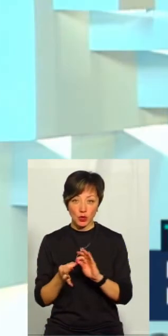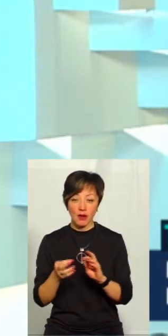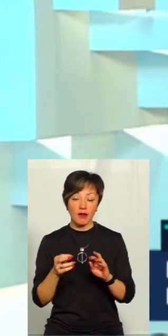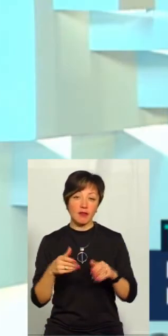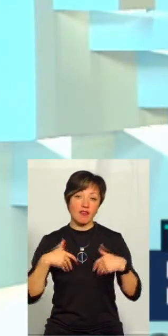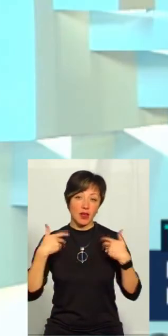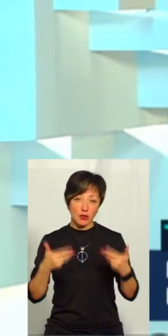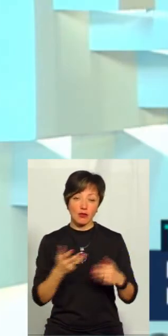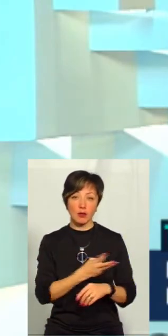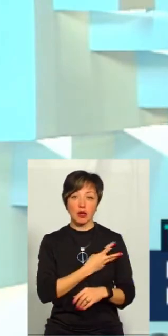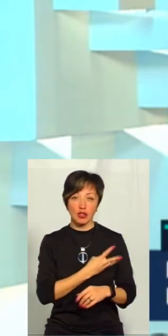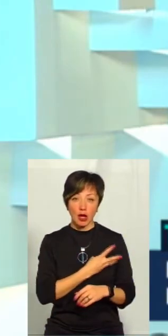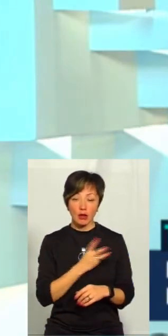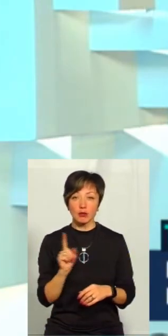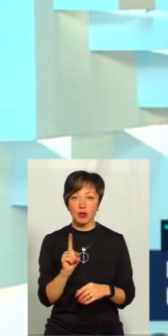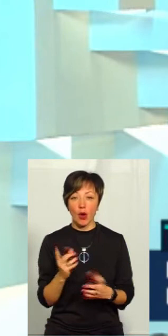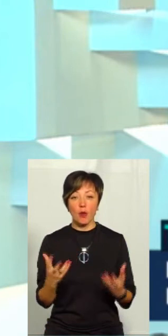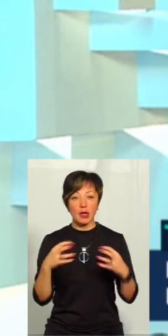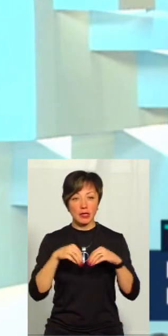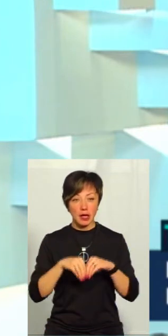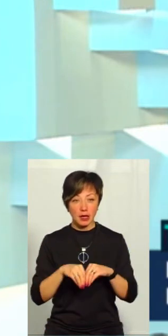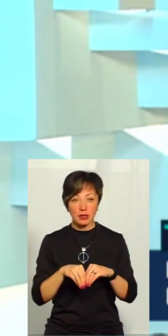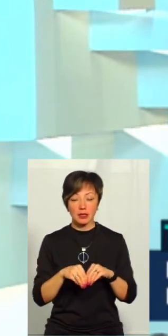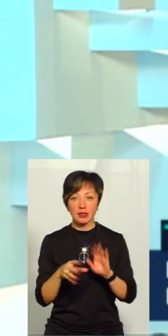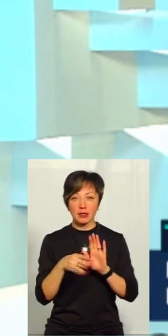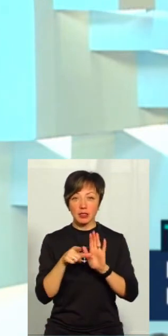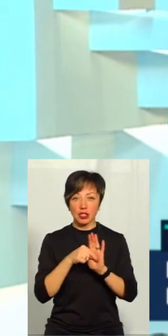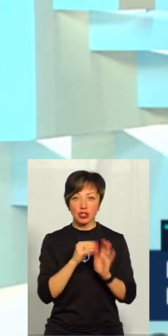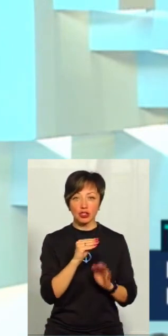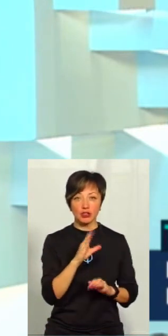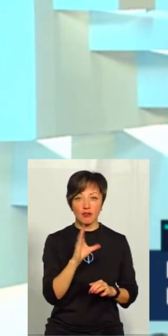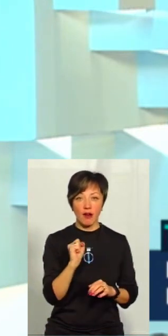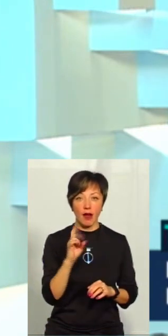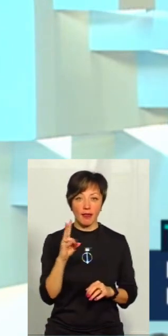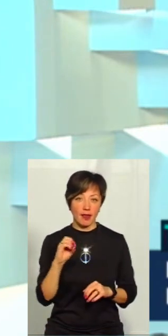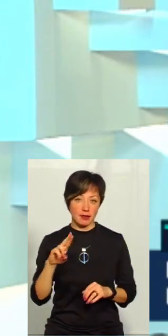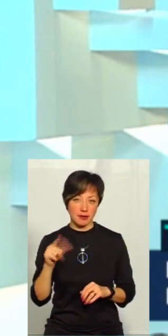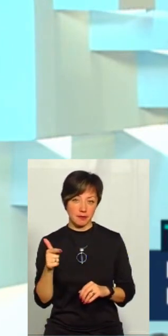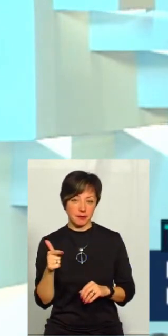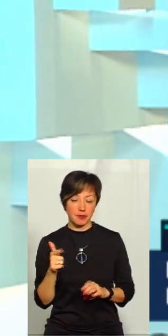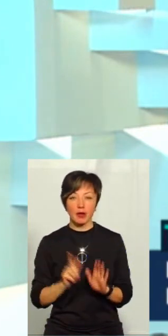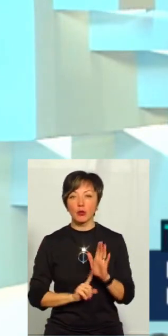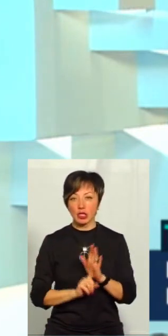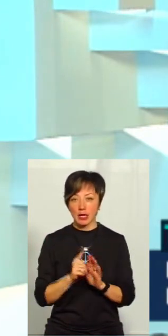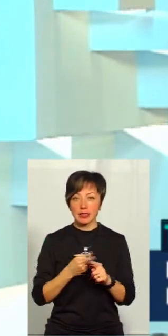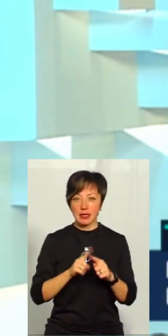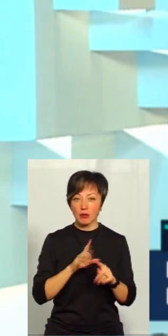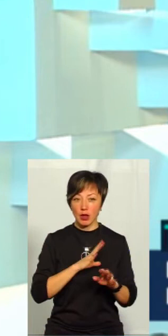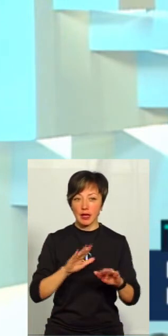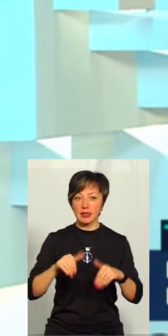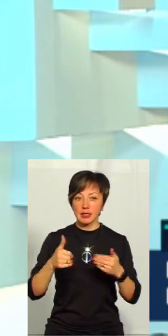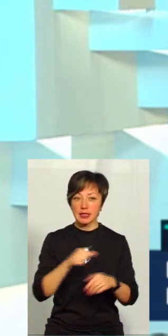висловили таке бажання, що бажали би об'єднатися із Жванецькою ОТГ. Тобто, десь спочатку це була